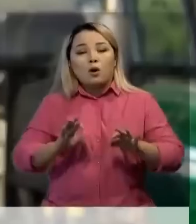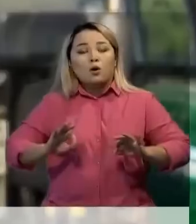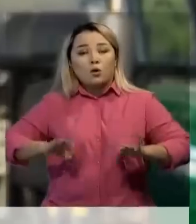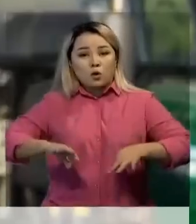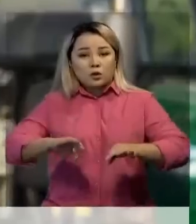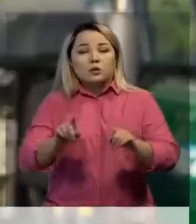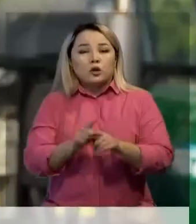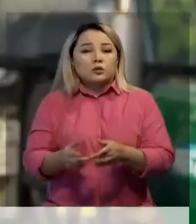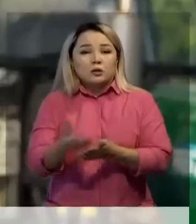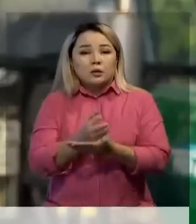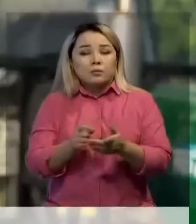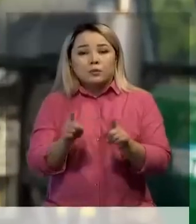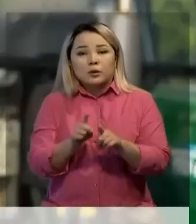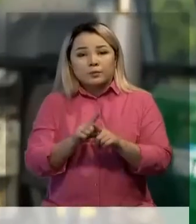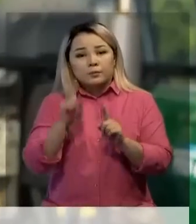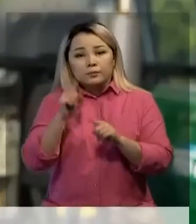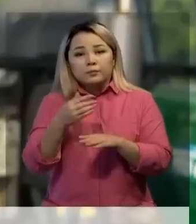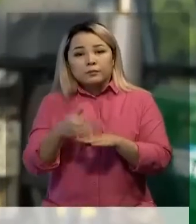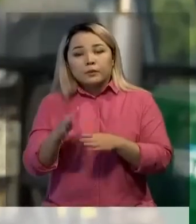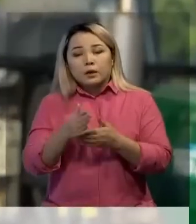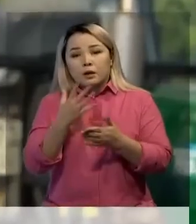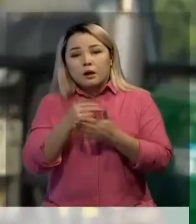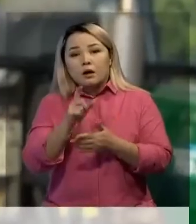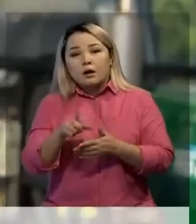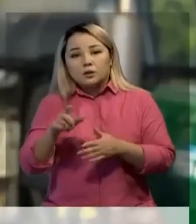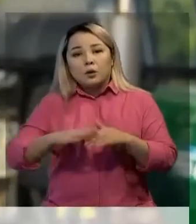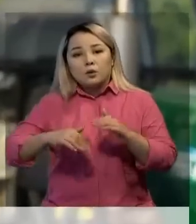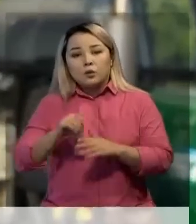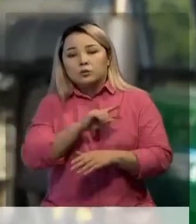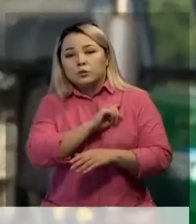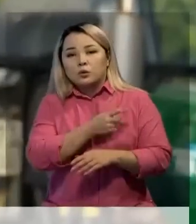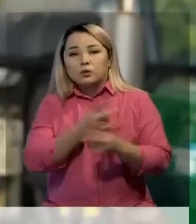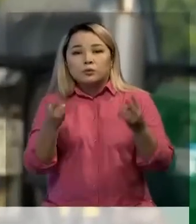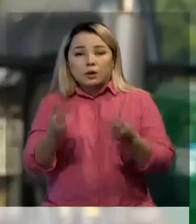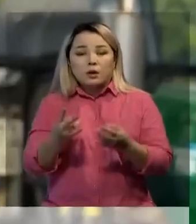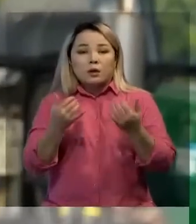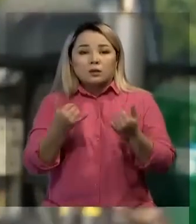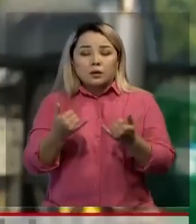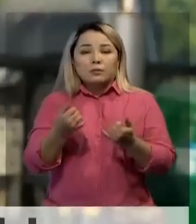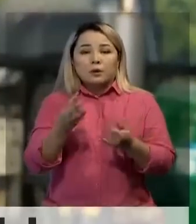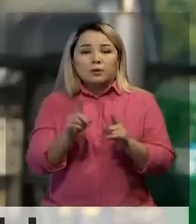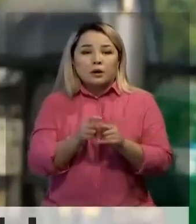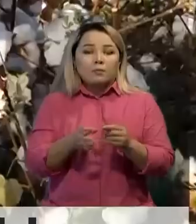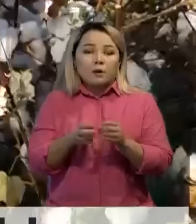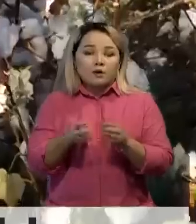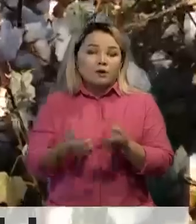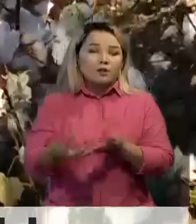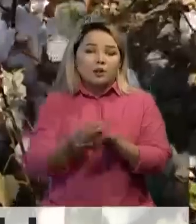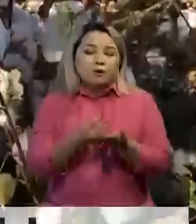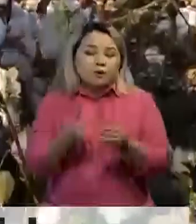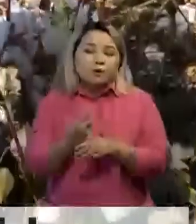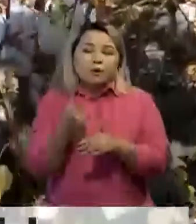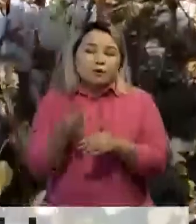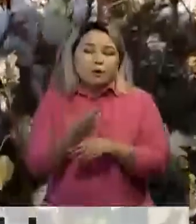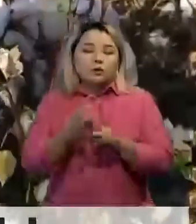өңірлерді бар. Дегенмен белгілі бір бөлігінің адамдардың қолы құшы керек. Бір ал қаттан екіш мәрте мақта теріледі. Елі